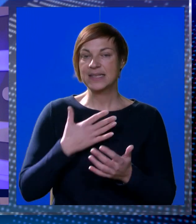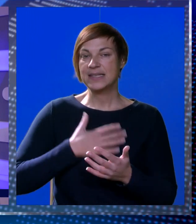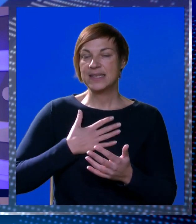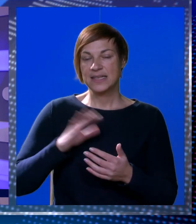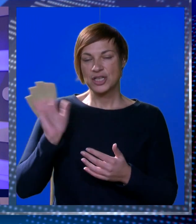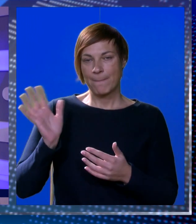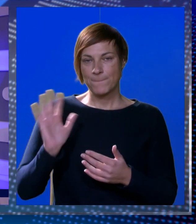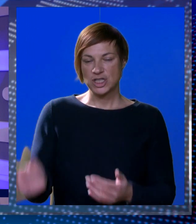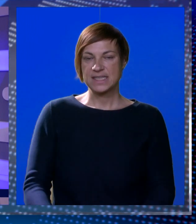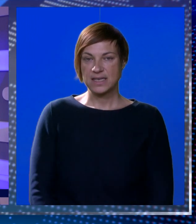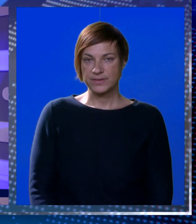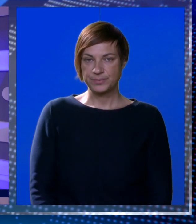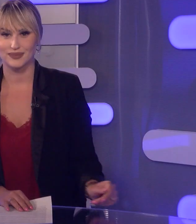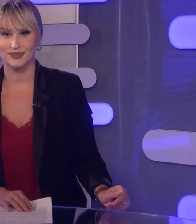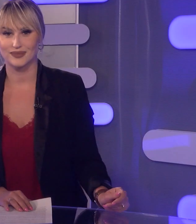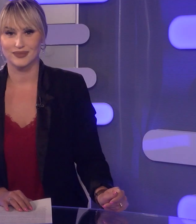za danas. Srdaćan pozdrav!